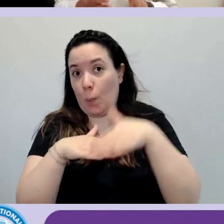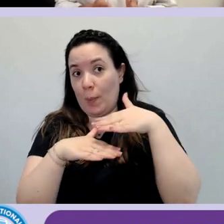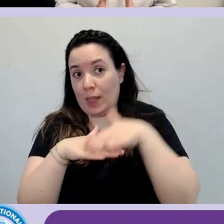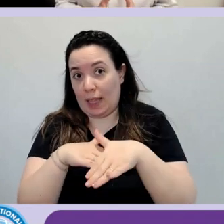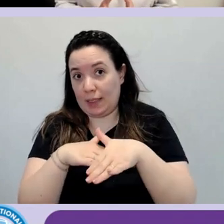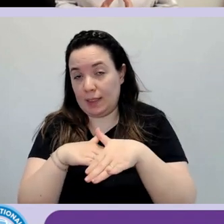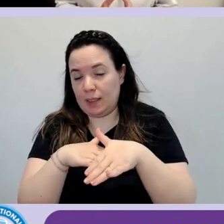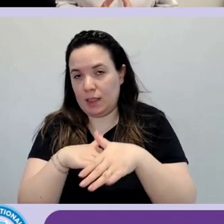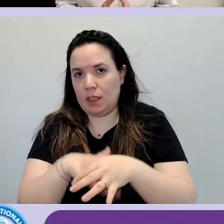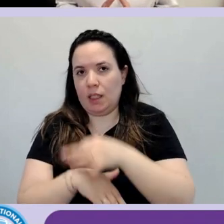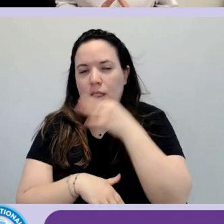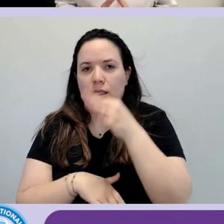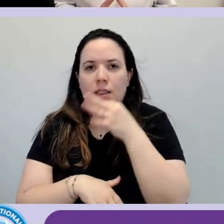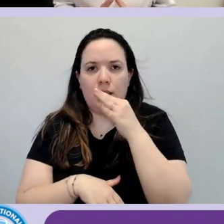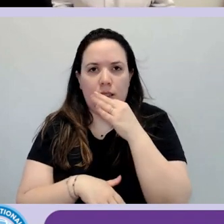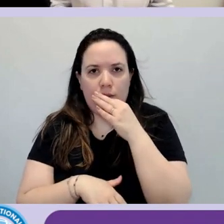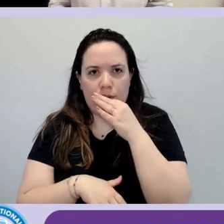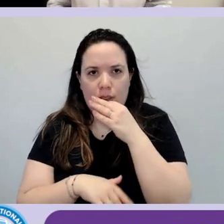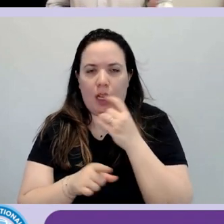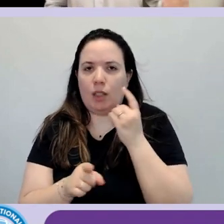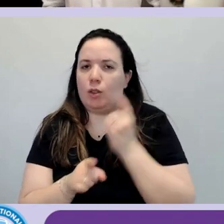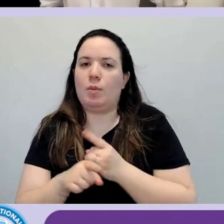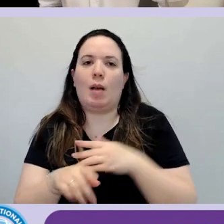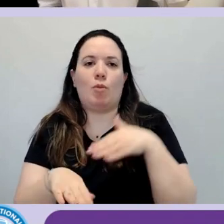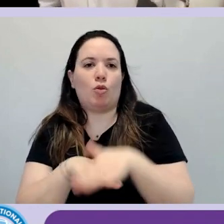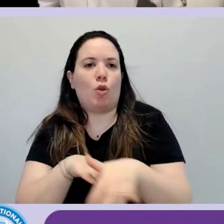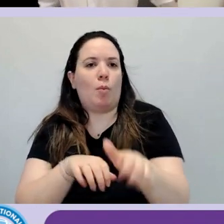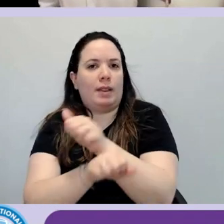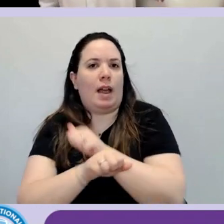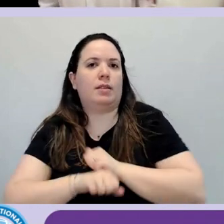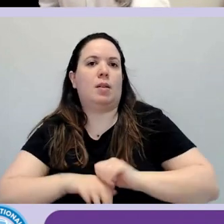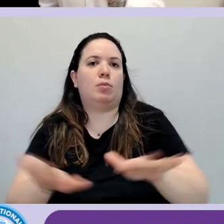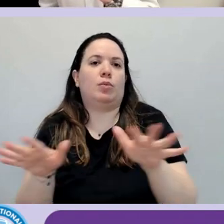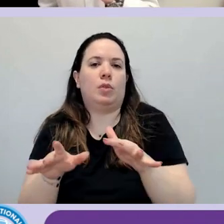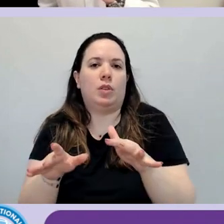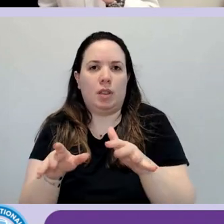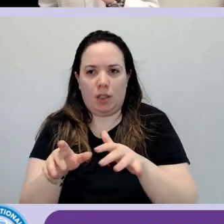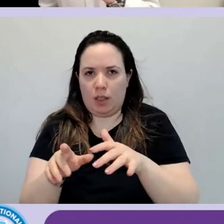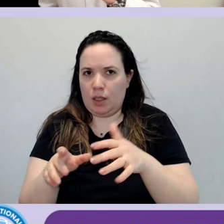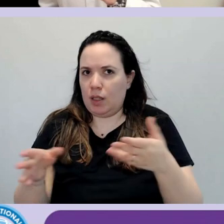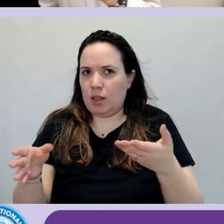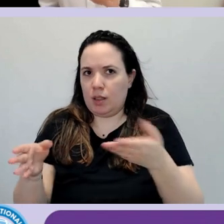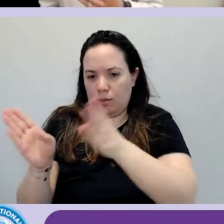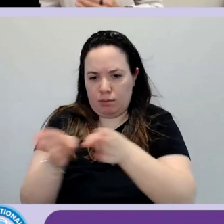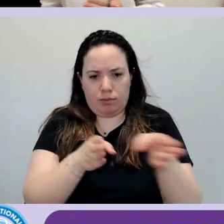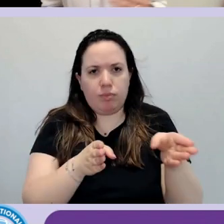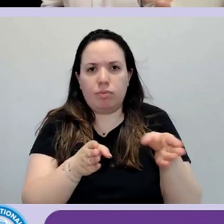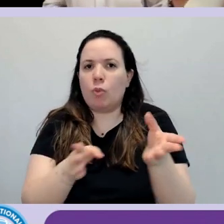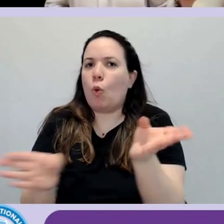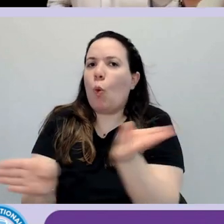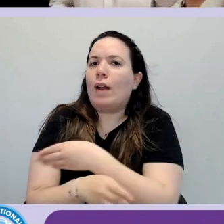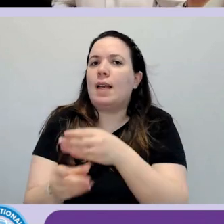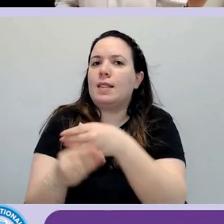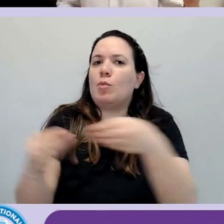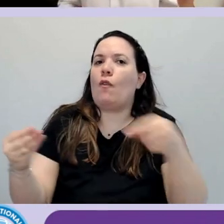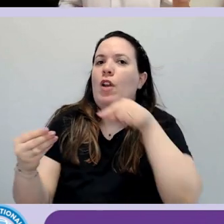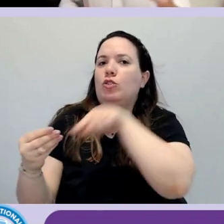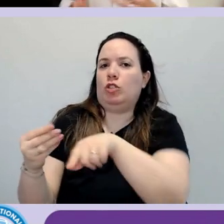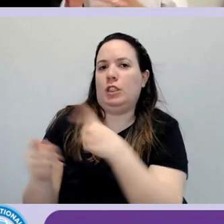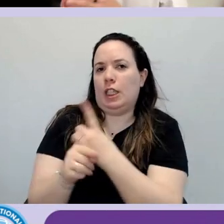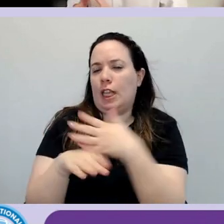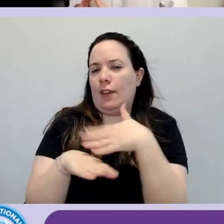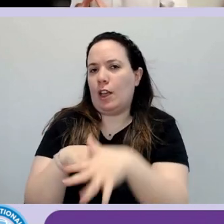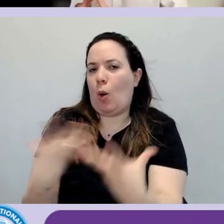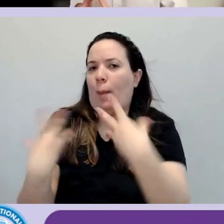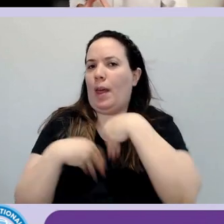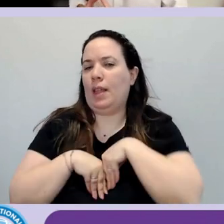iniziare ad avere delle competenze diffuse rispetto a tutte le figure della filiera che riguardano tanto